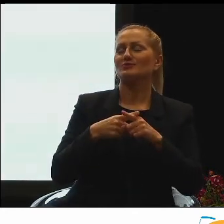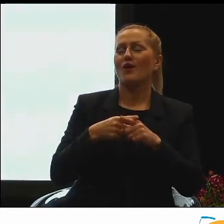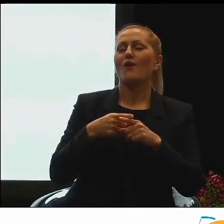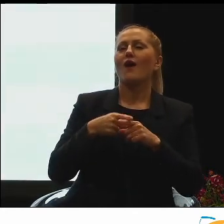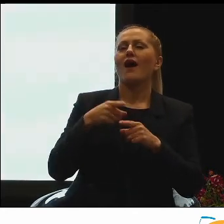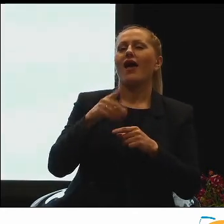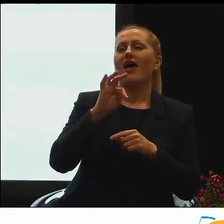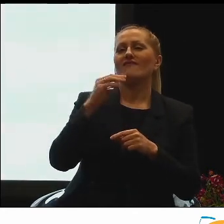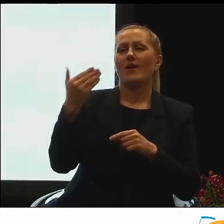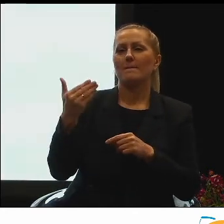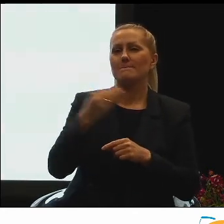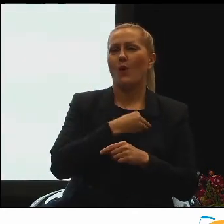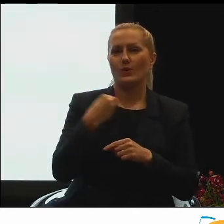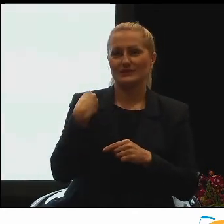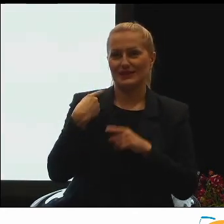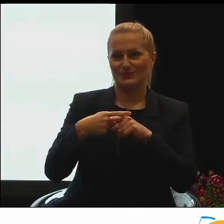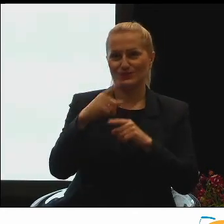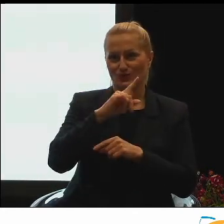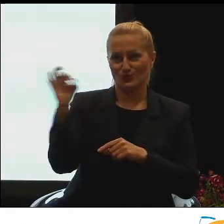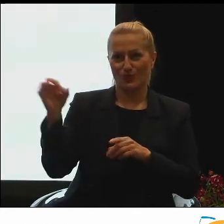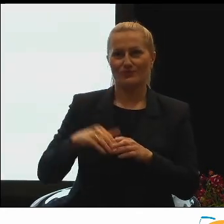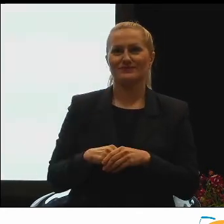Polska spółka z o.o.